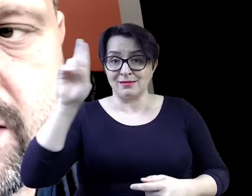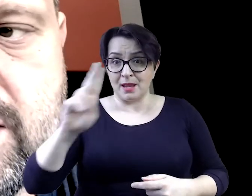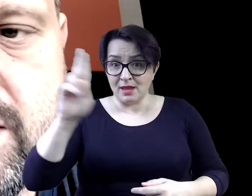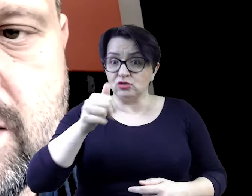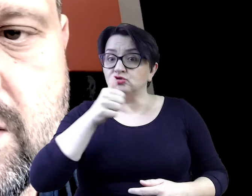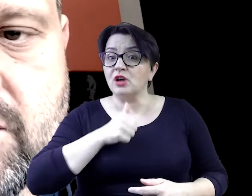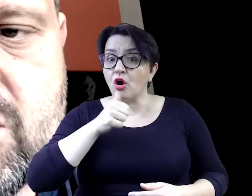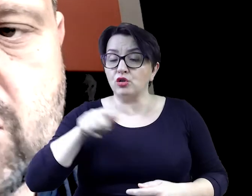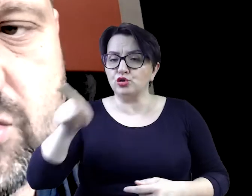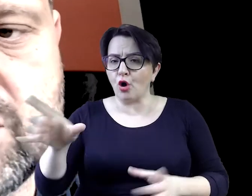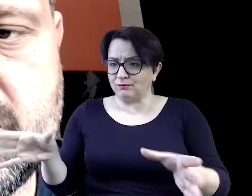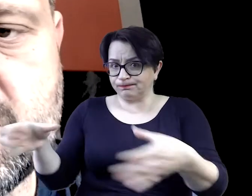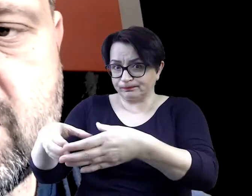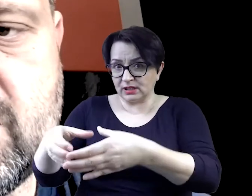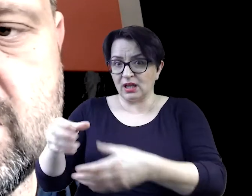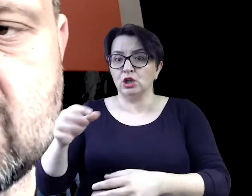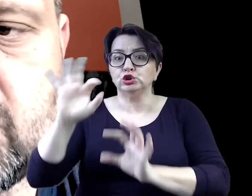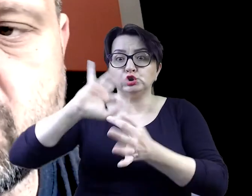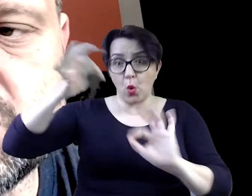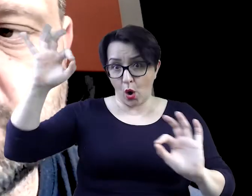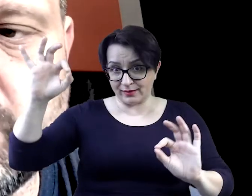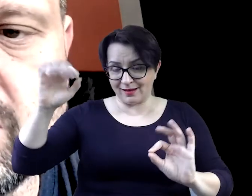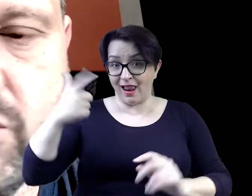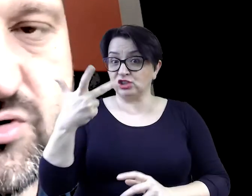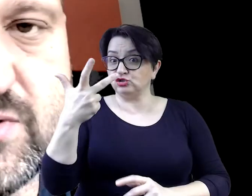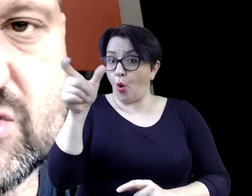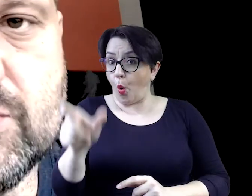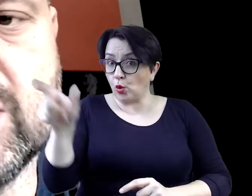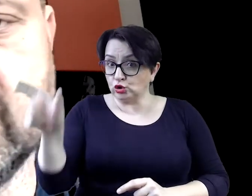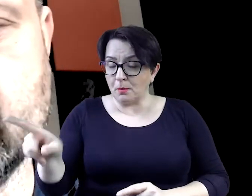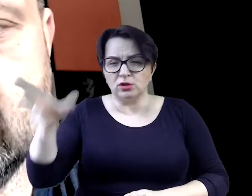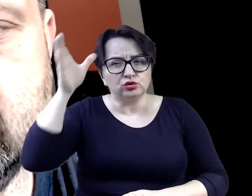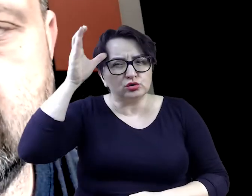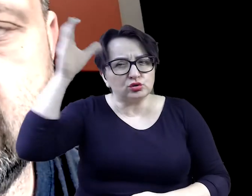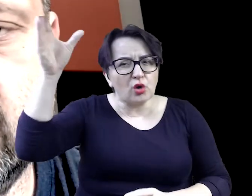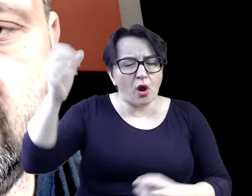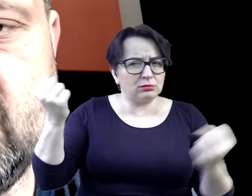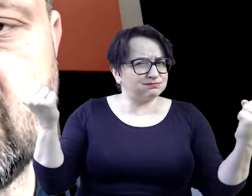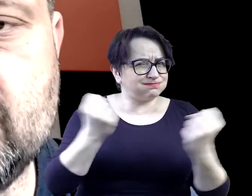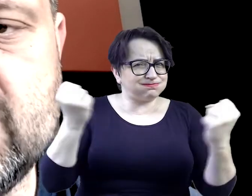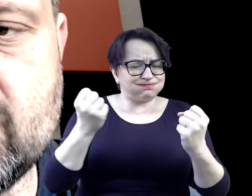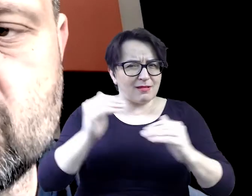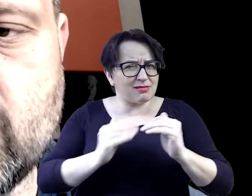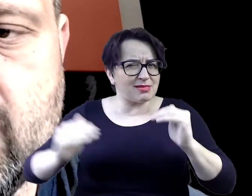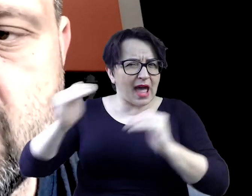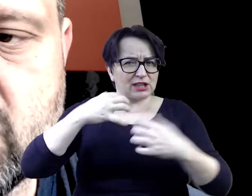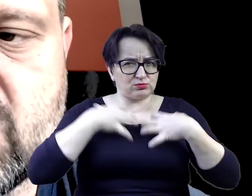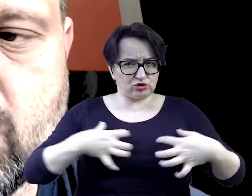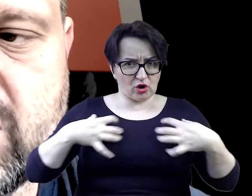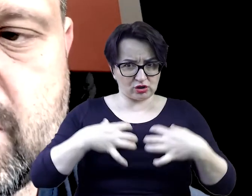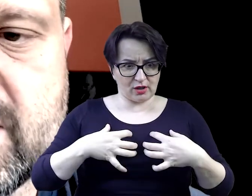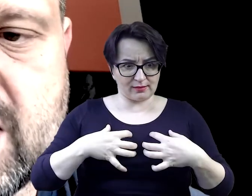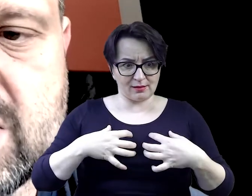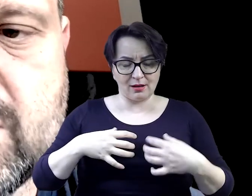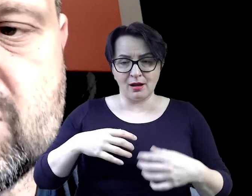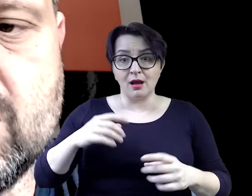osobach Wszystko to oczywiście dzięki Nad przyrodzonym umiejętnością Naszego bohatera Wieść gminna niosła Że